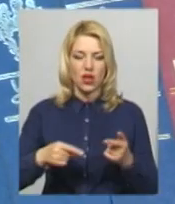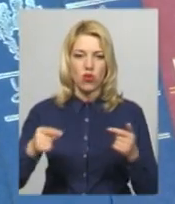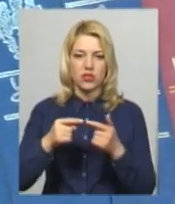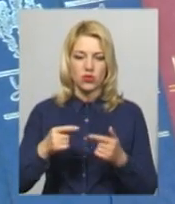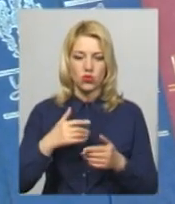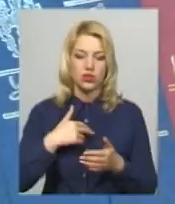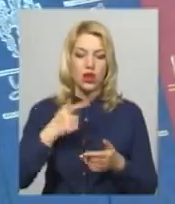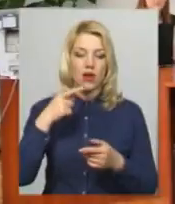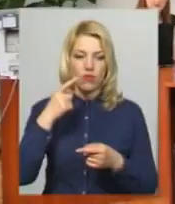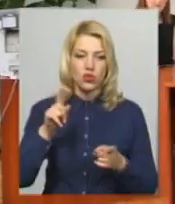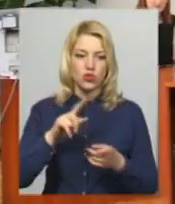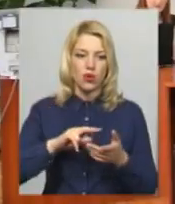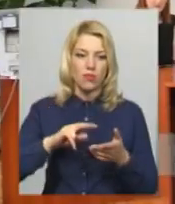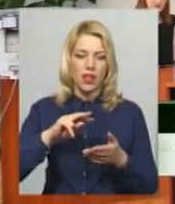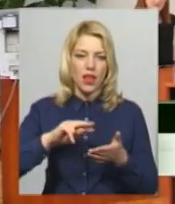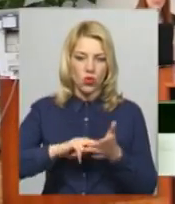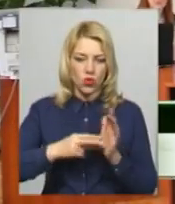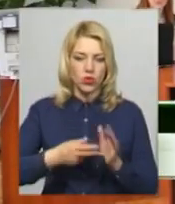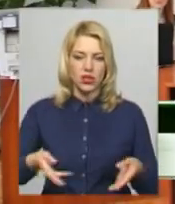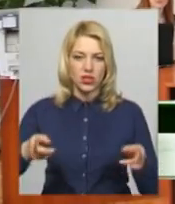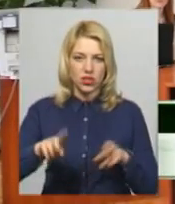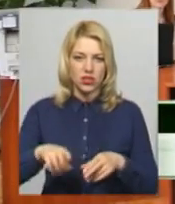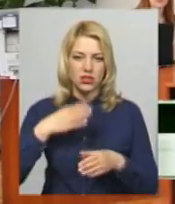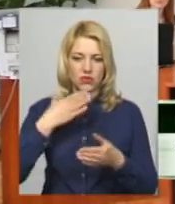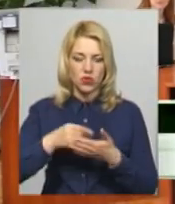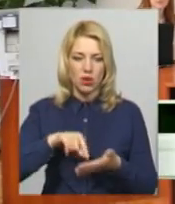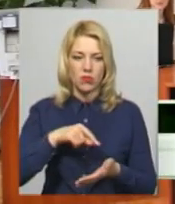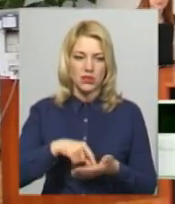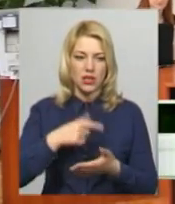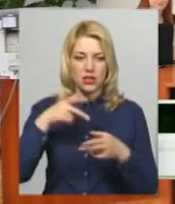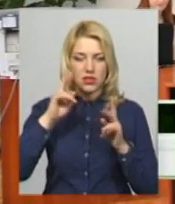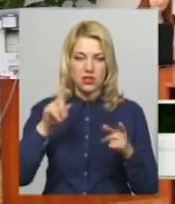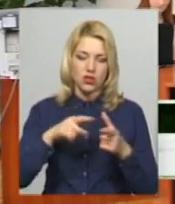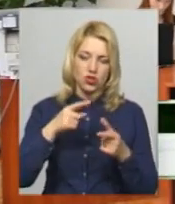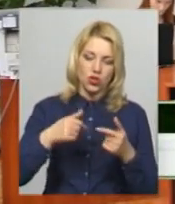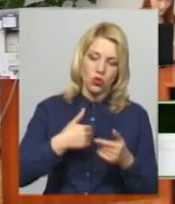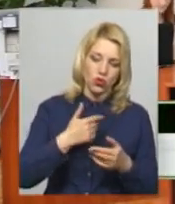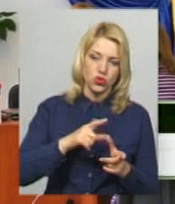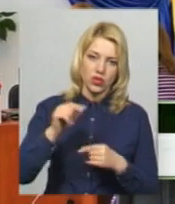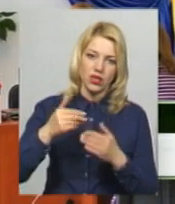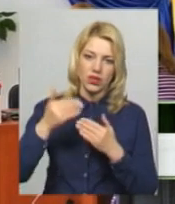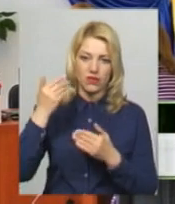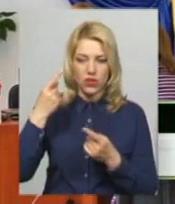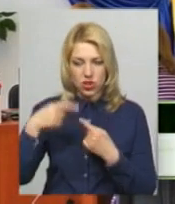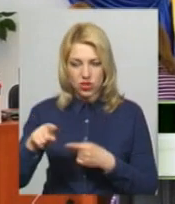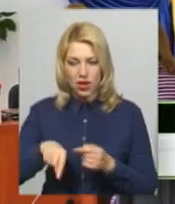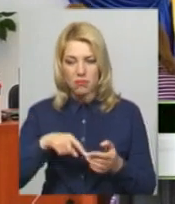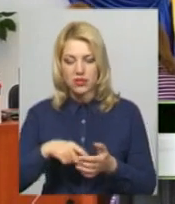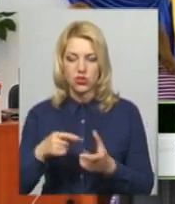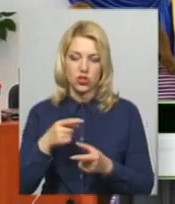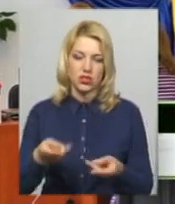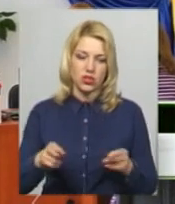залишитися у рідному місті. Поки що не можу точно сказати, чи хочу їхати в інше місто, чи хочу точно залишатися тут. Треба дивитися по